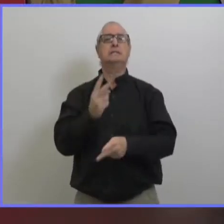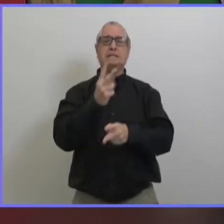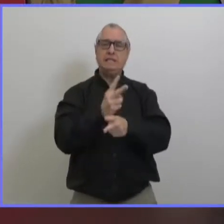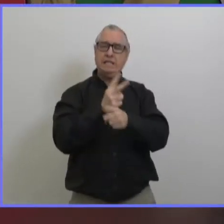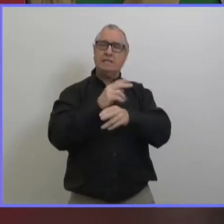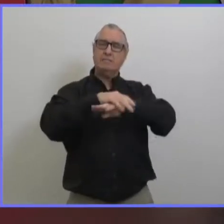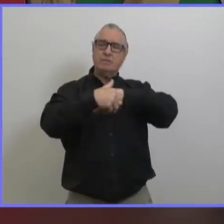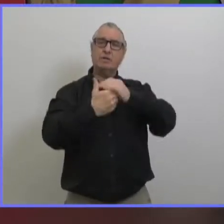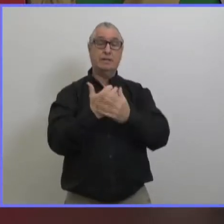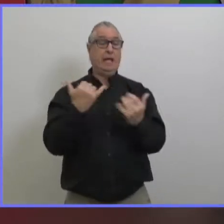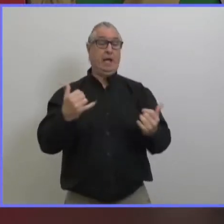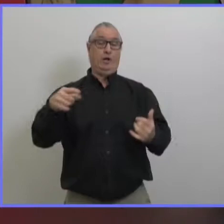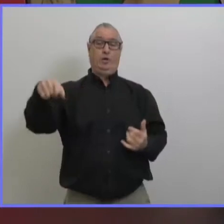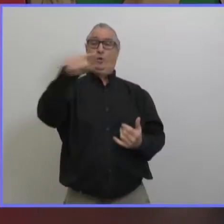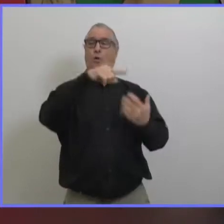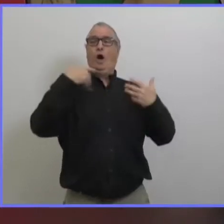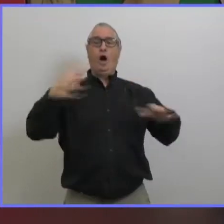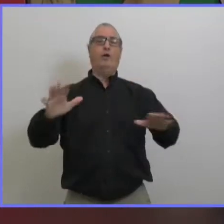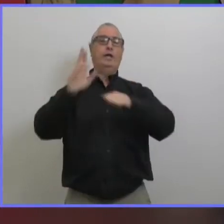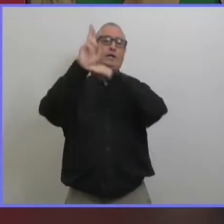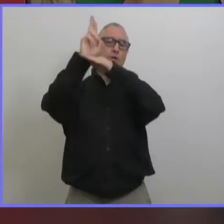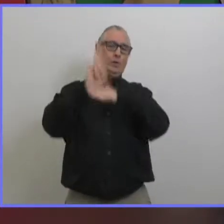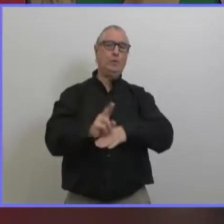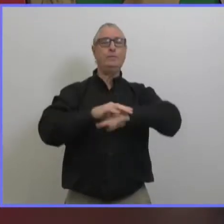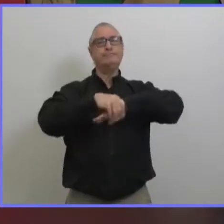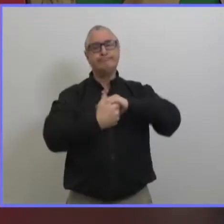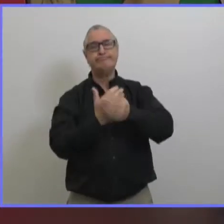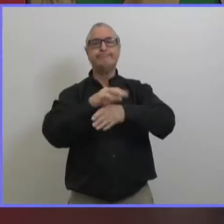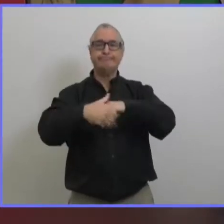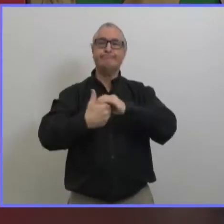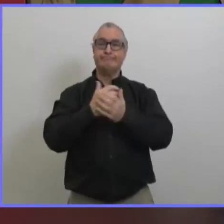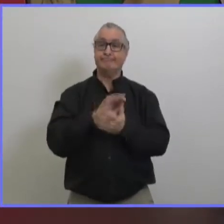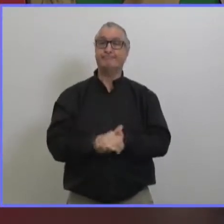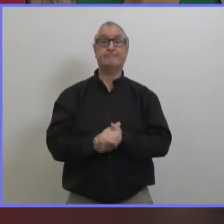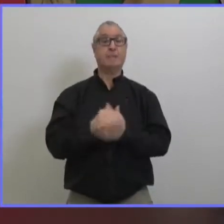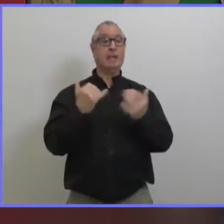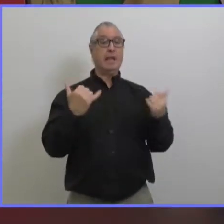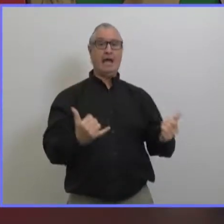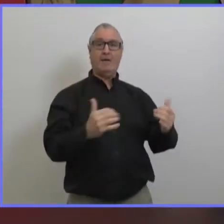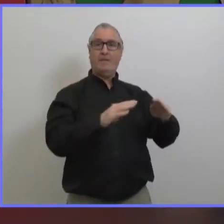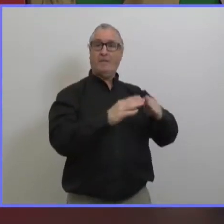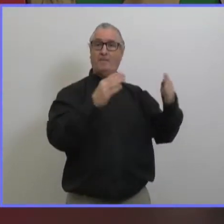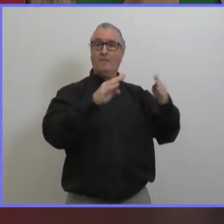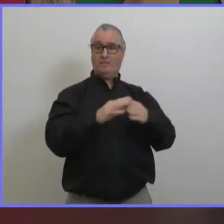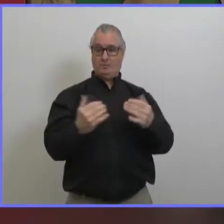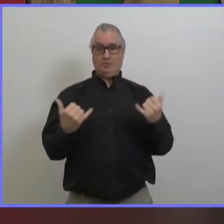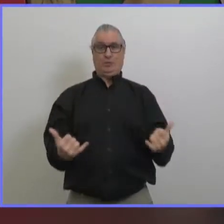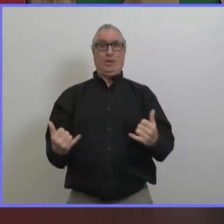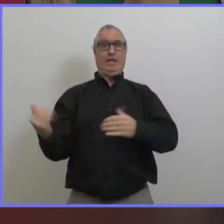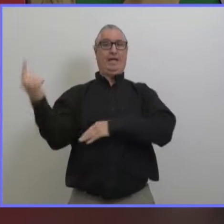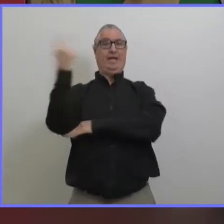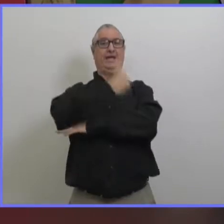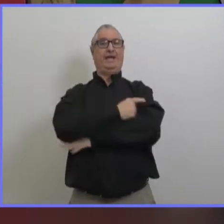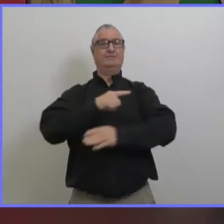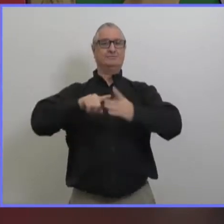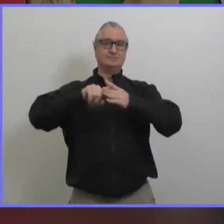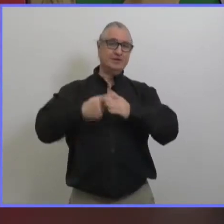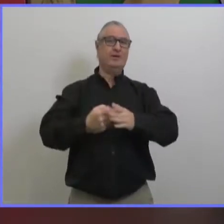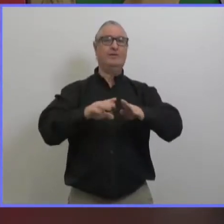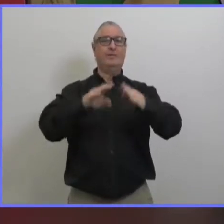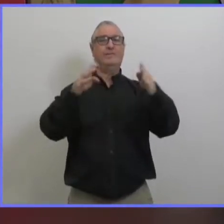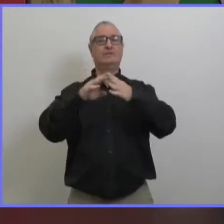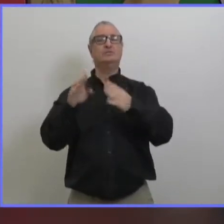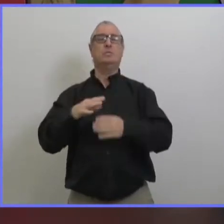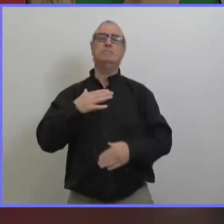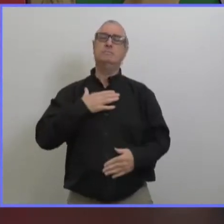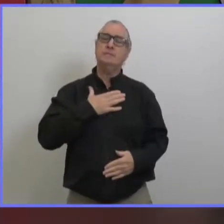pendant des longues durées en intérieur tous ces gestes barrières sont très importants et ils vont en fait être encore plus important au fur et à mesure qu'on a soupli plus